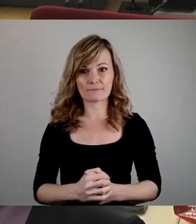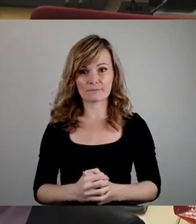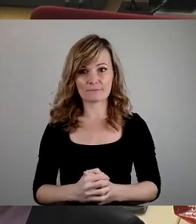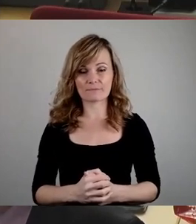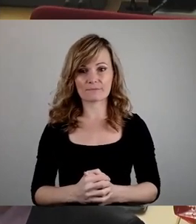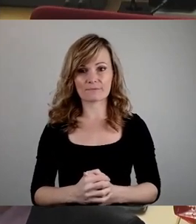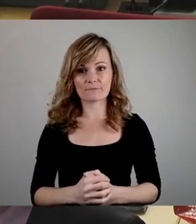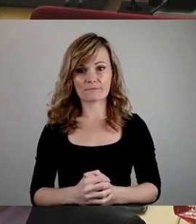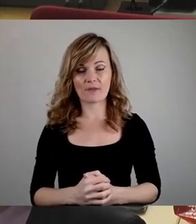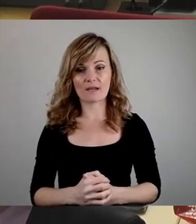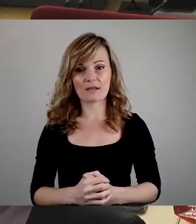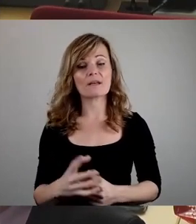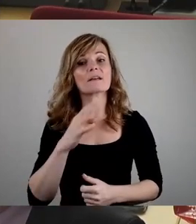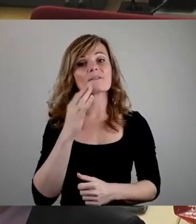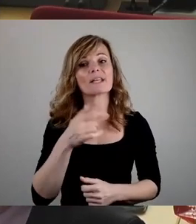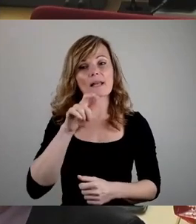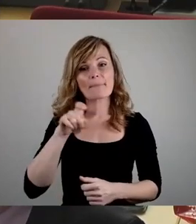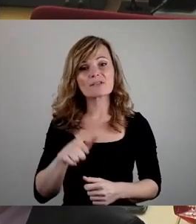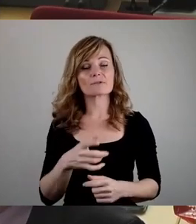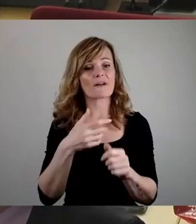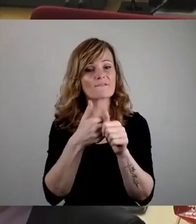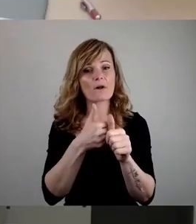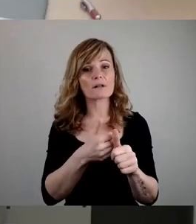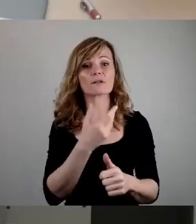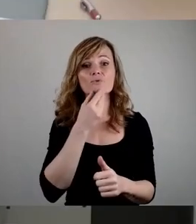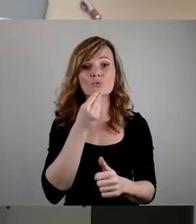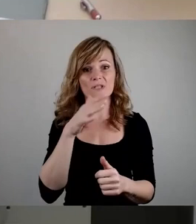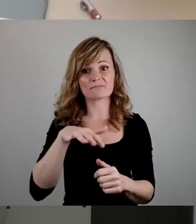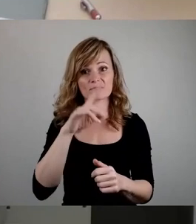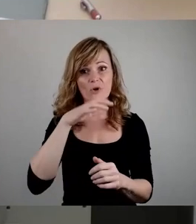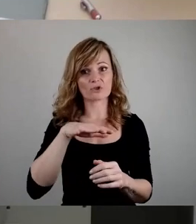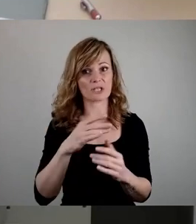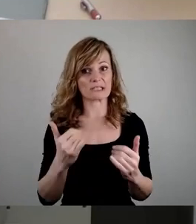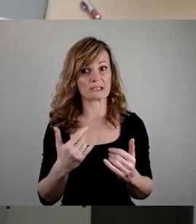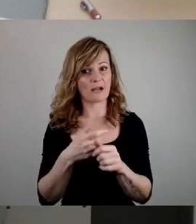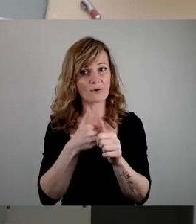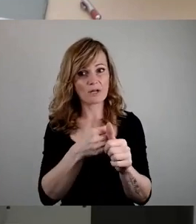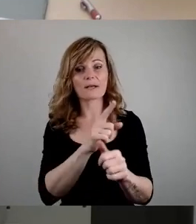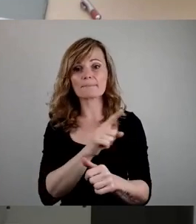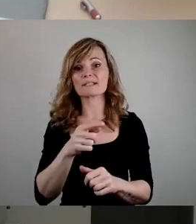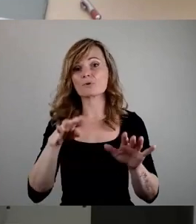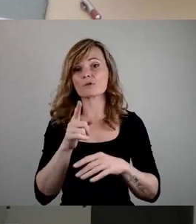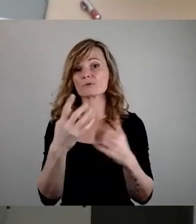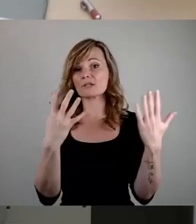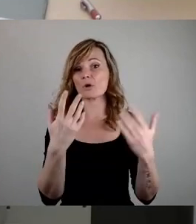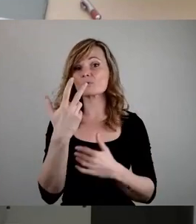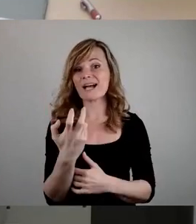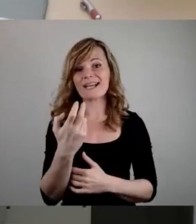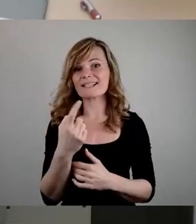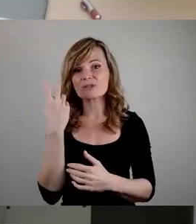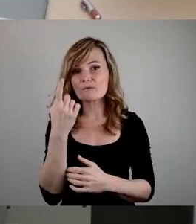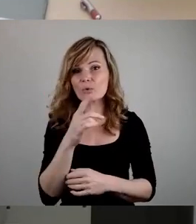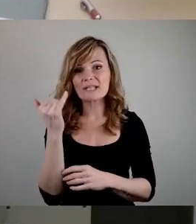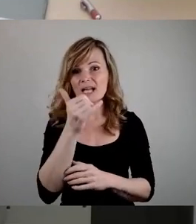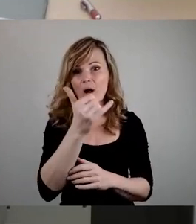Viele Verfolgte, als Juden Verfolgte in Deutschland, konnten bis 1939 später sowieso nicht mehr ausreisen, weil